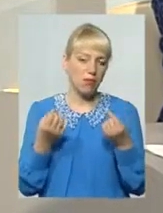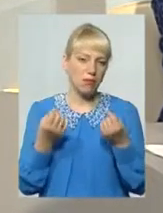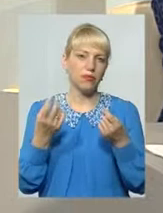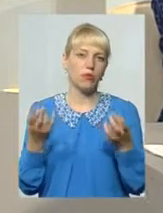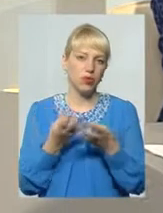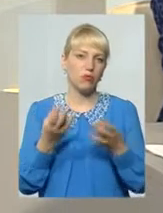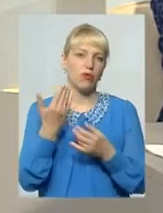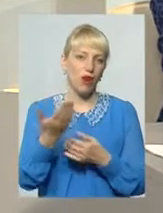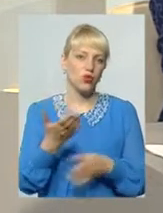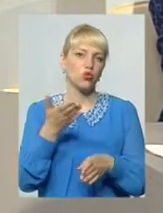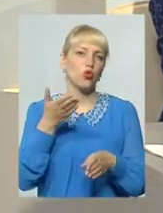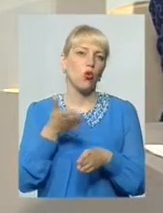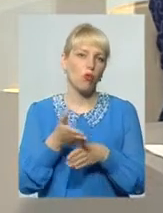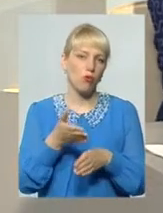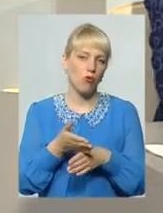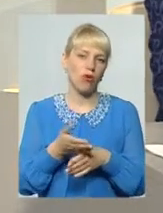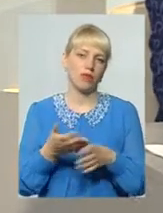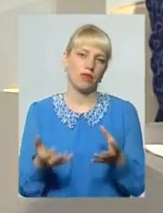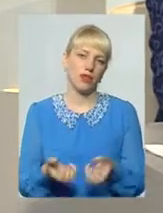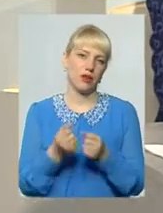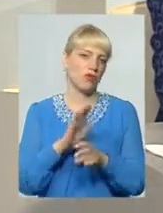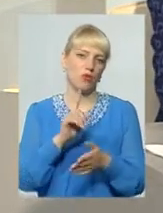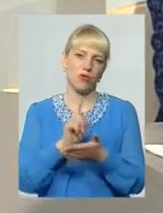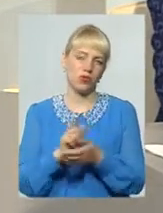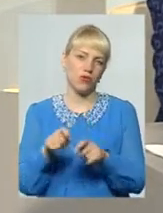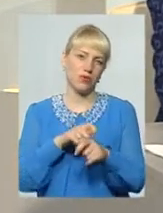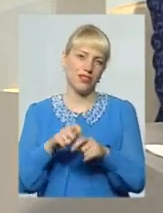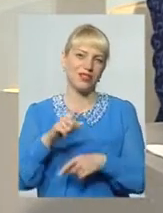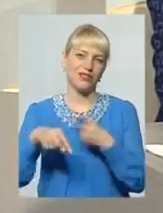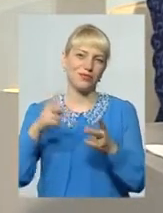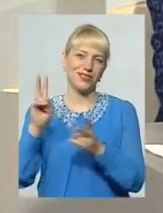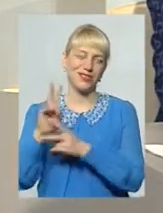вашої підтримки, вашої допомоги, не обов'язково матеріальної Побачимось